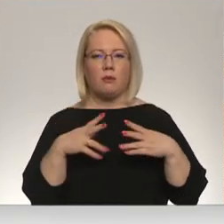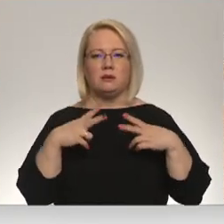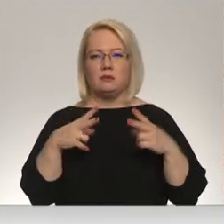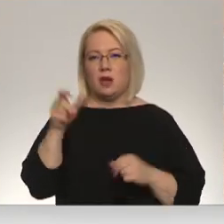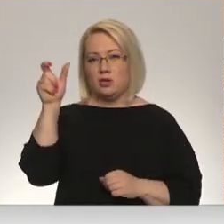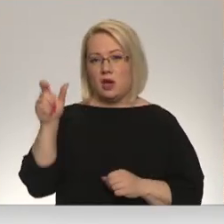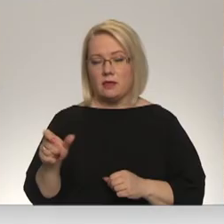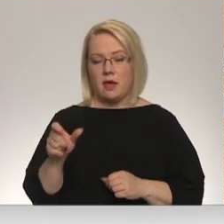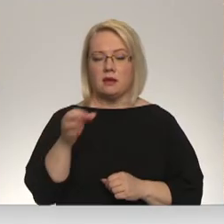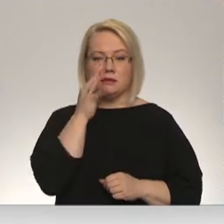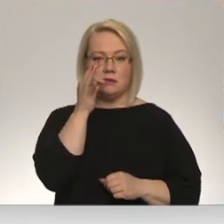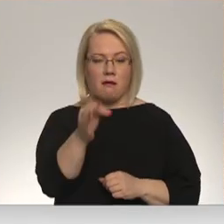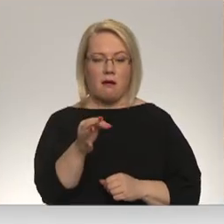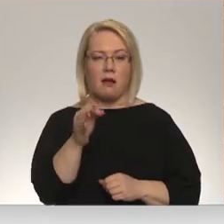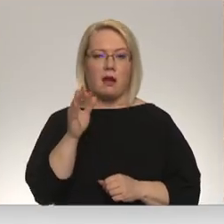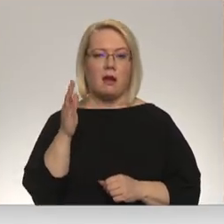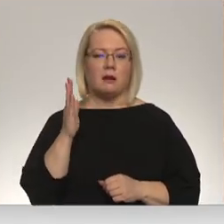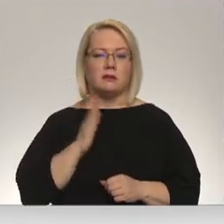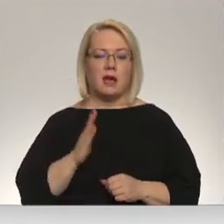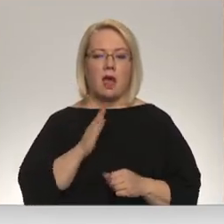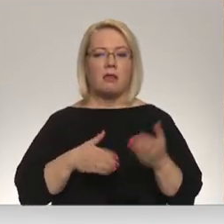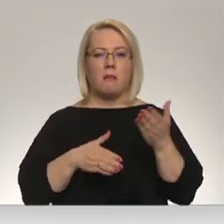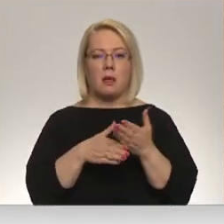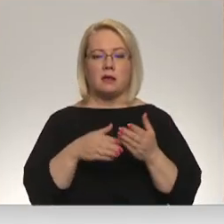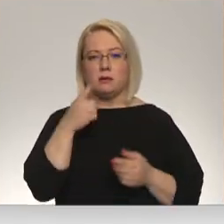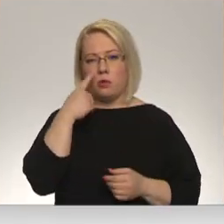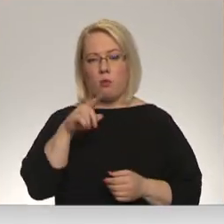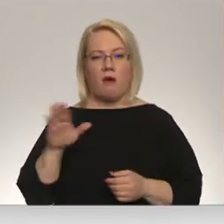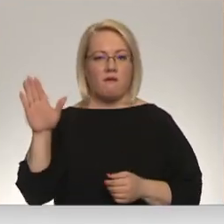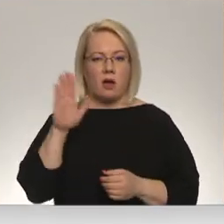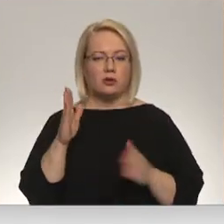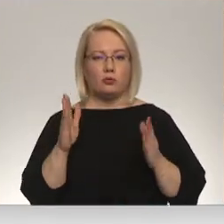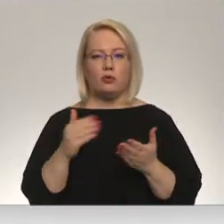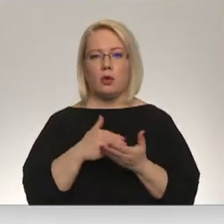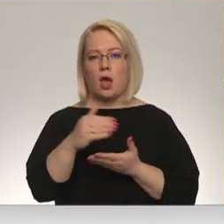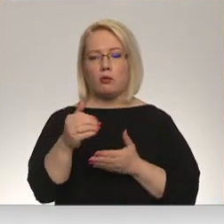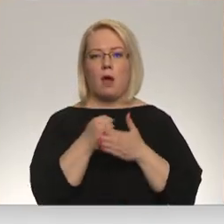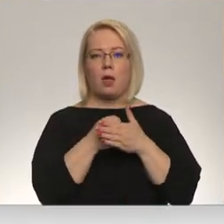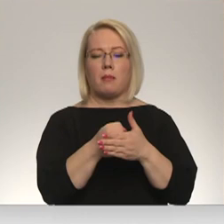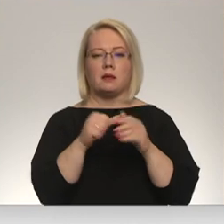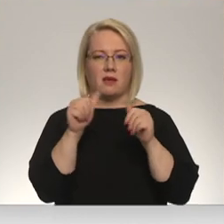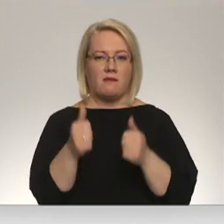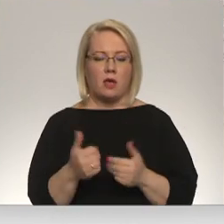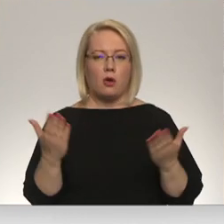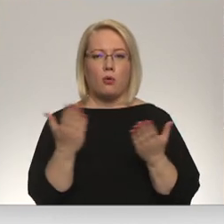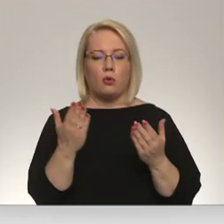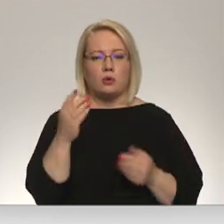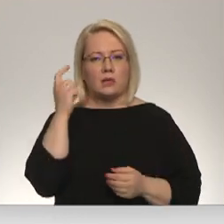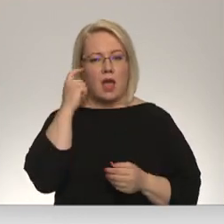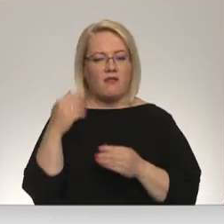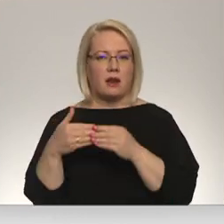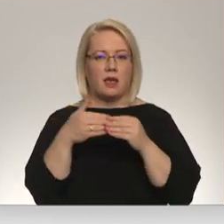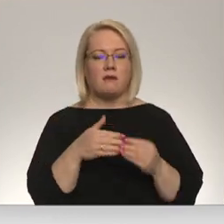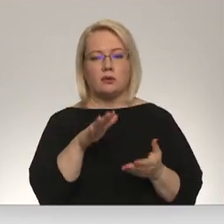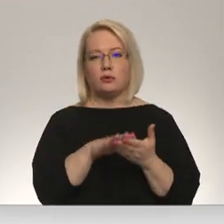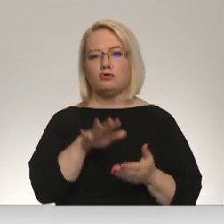Bartaševičs skaidro, ka sagaida palīdzību arī no valsts. Būtu jāturpina atbalsta mehānismi, ko janvārī ieviesa uz